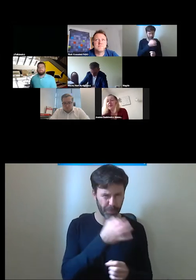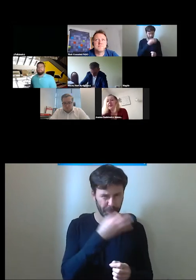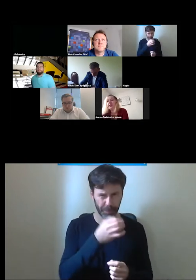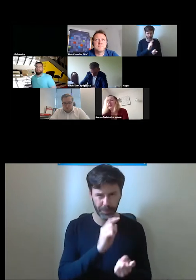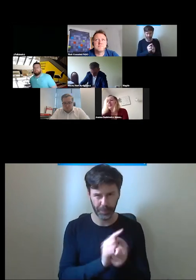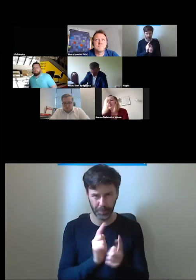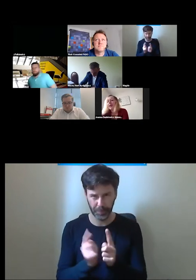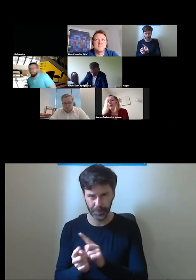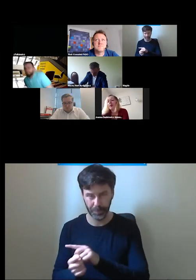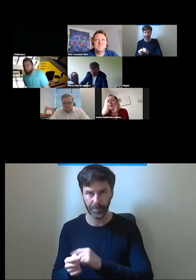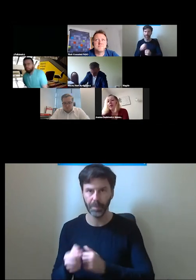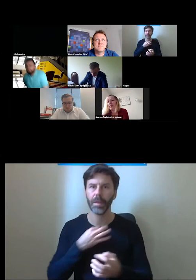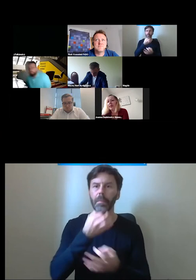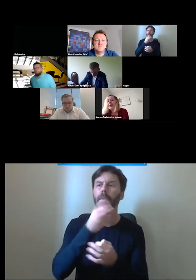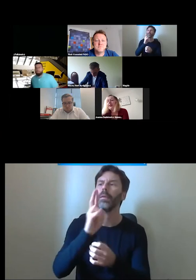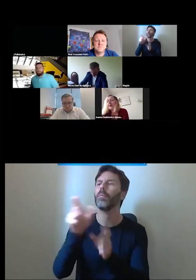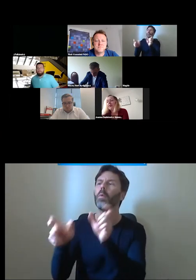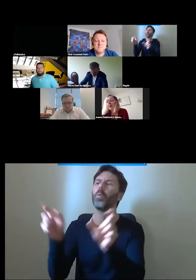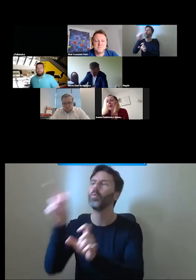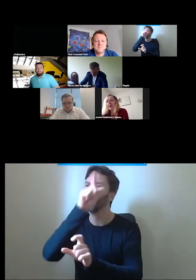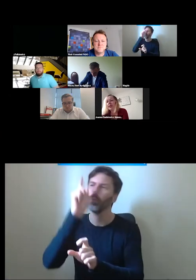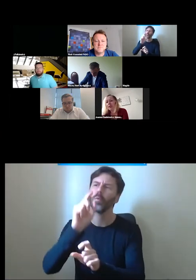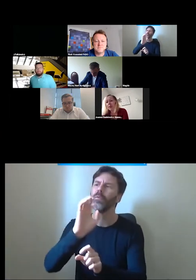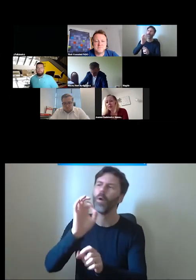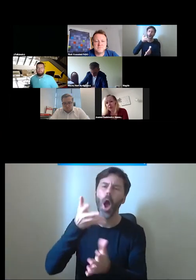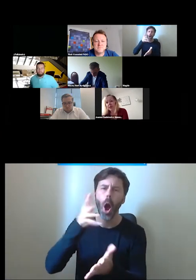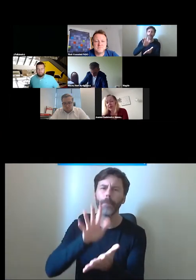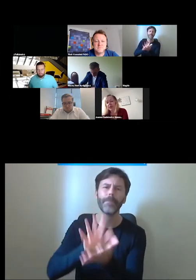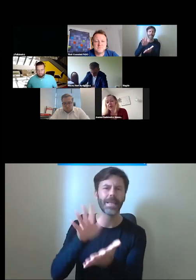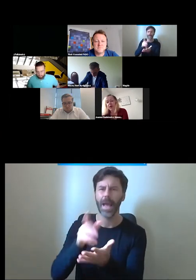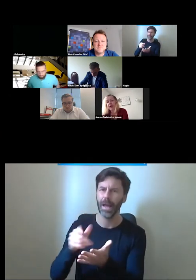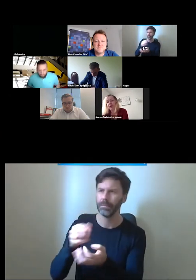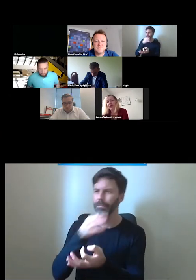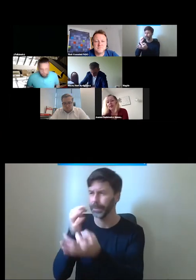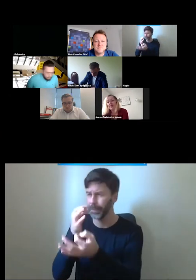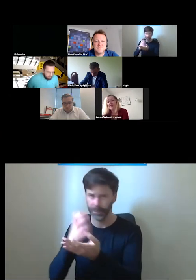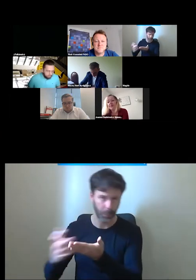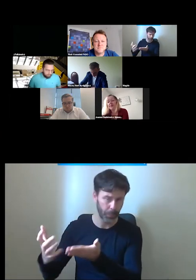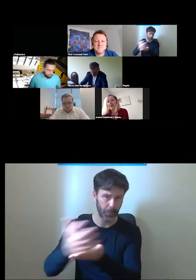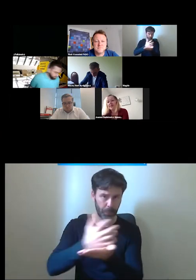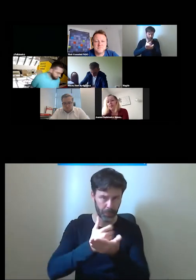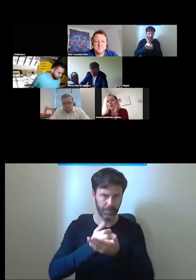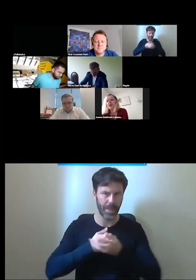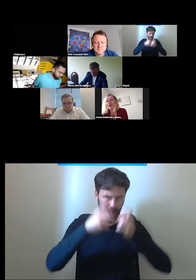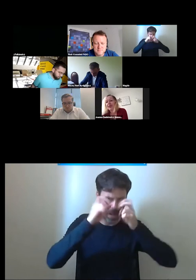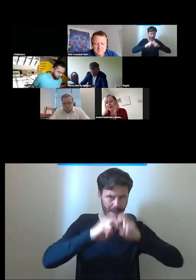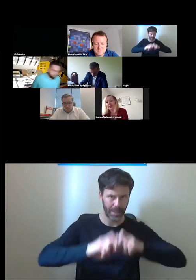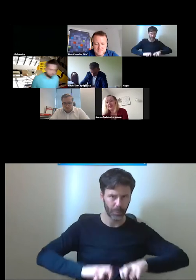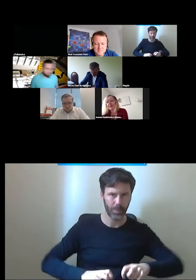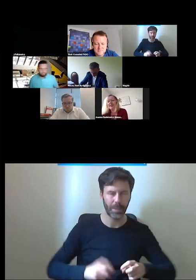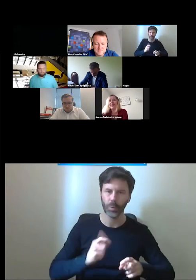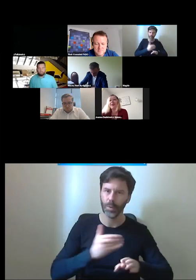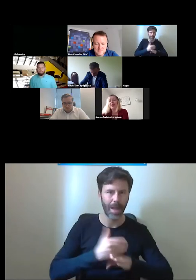zwiedzających wybieramy opinie i w tej chwili projektanci pracują nad kolejną fazą różnych